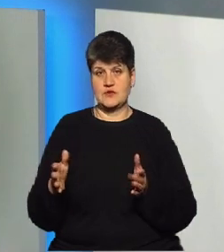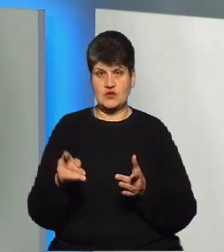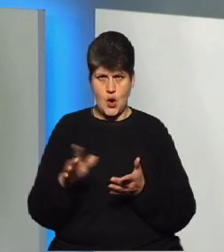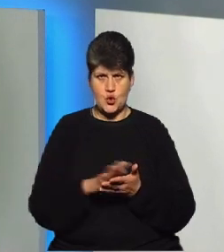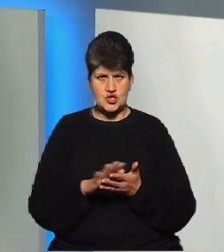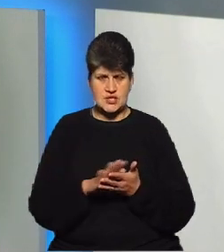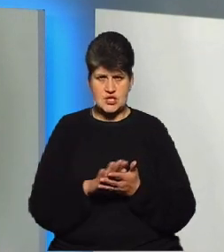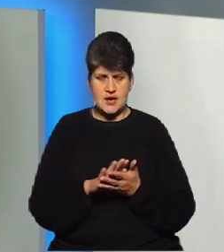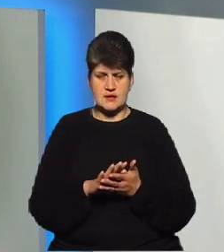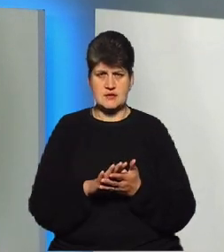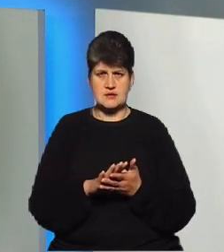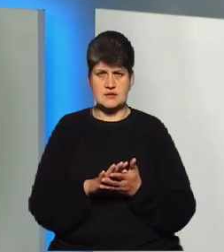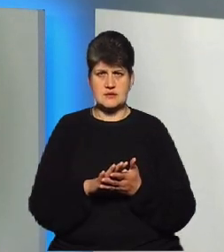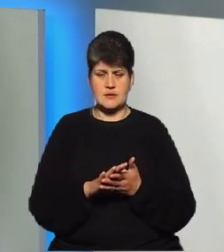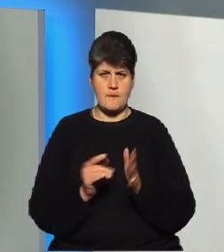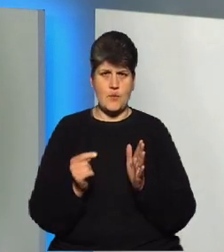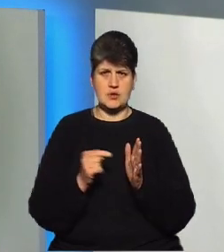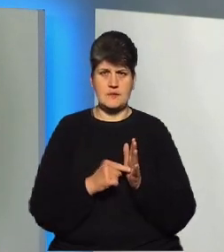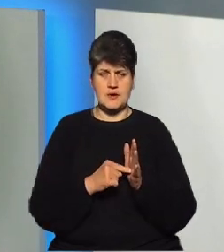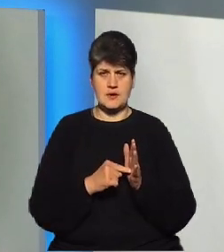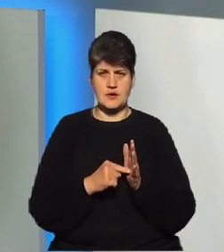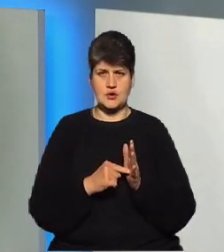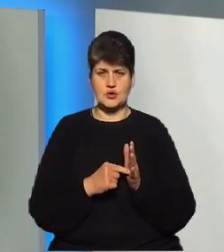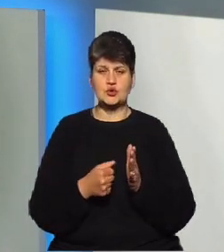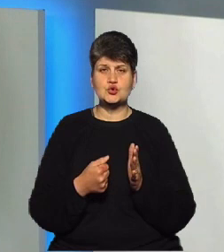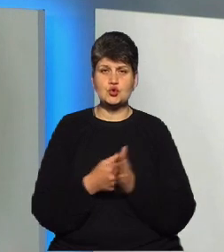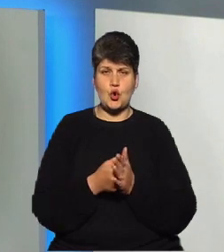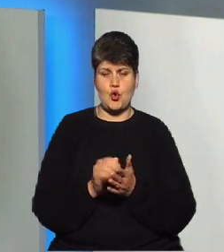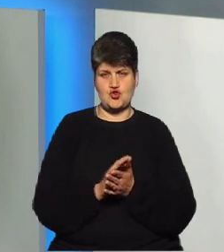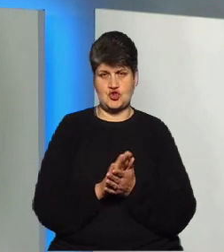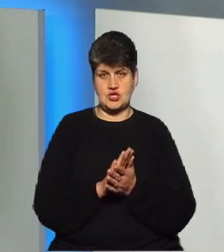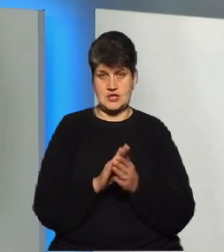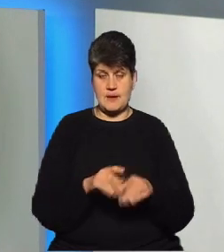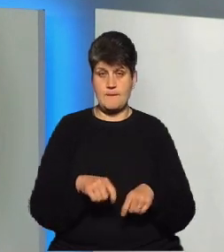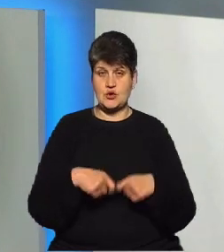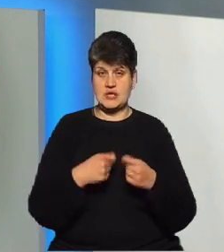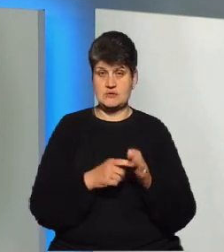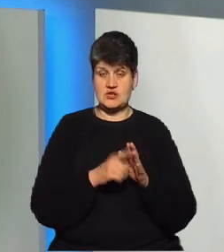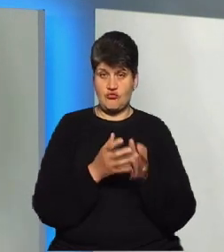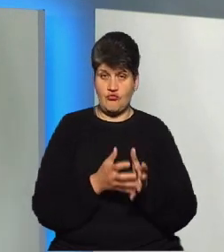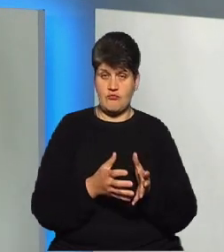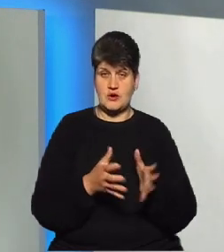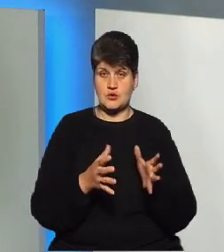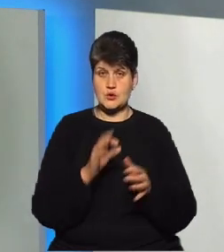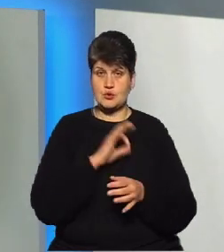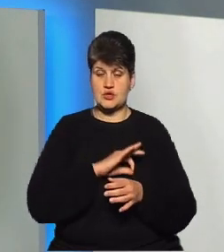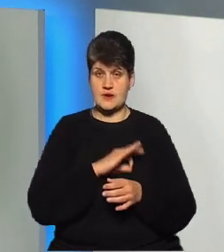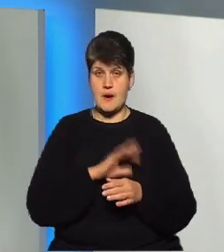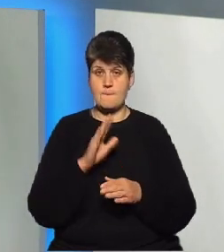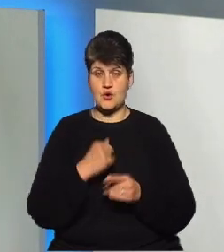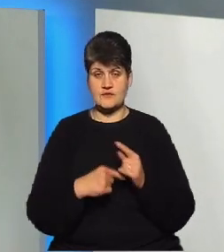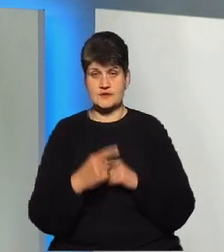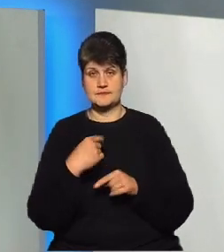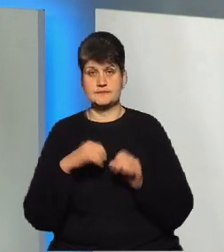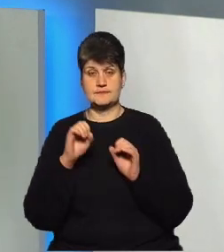просто потрапляє в річку? Доочищається, подається спочатку мережу, споживають споживачі, а тоді вже від споживачів